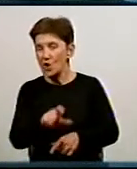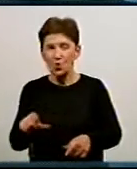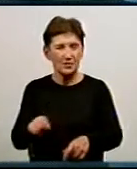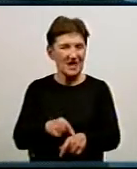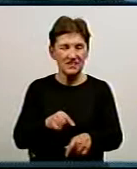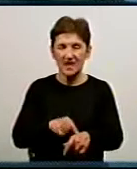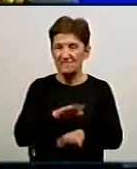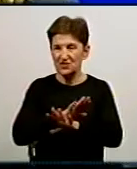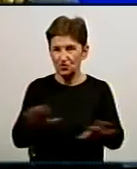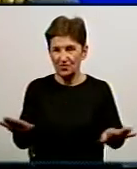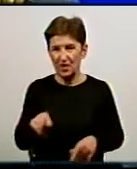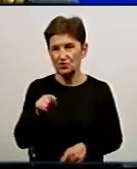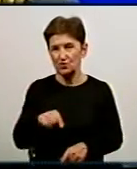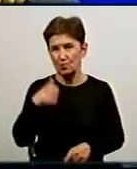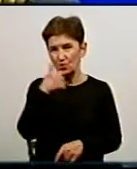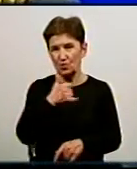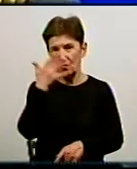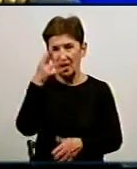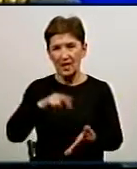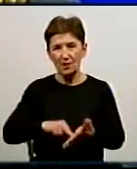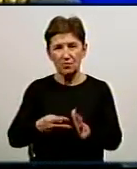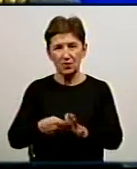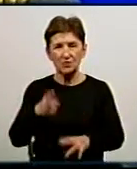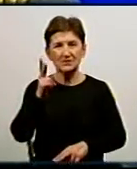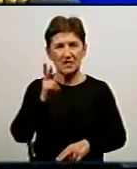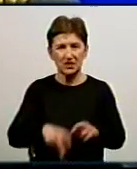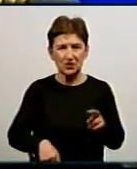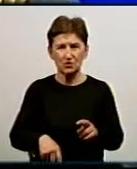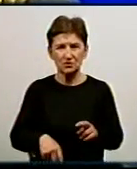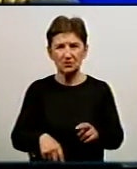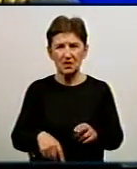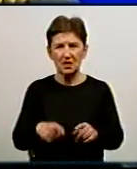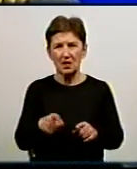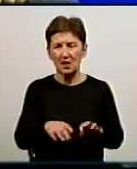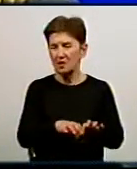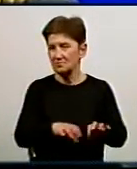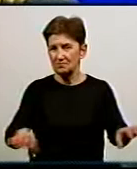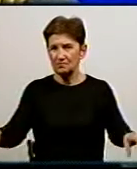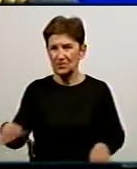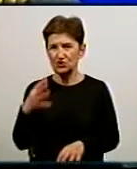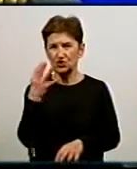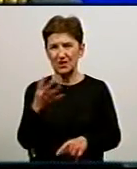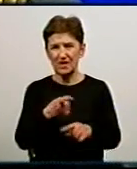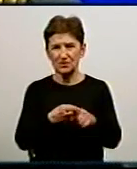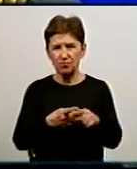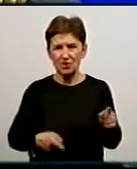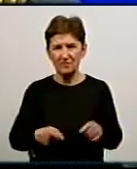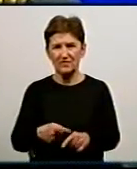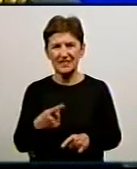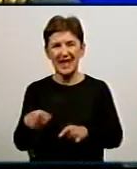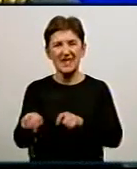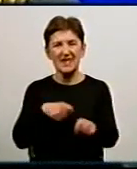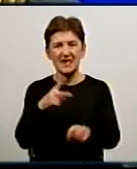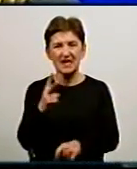В цьому році планується закінчити роботи по заміні цього водогону. Це протяжністю 4,5 кілометри. І